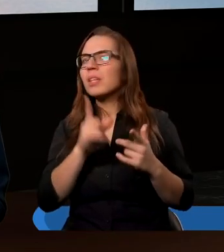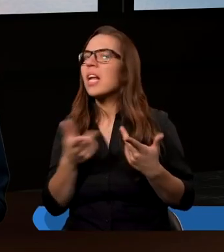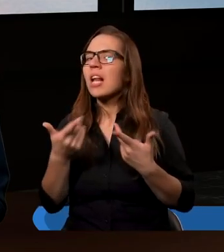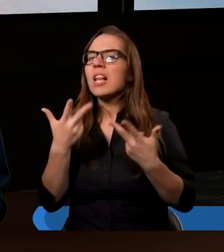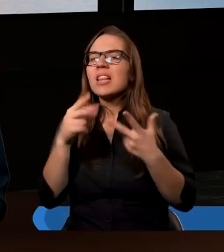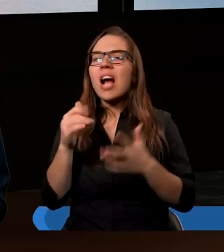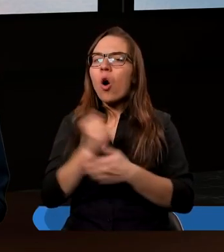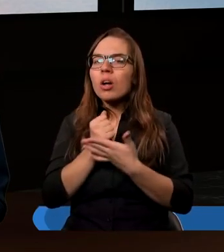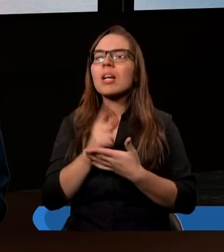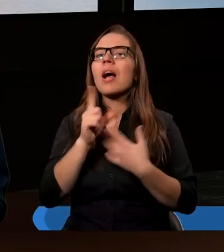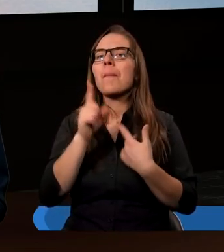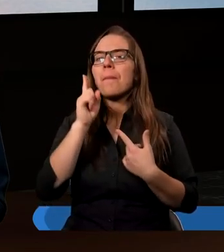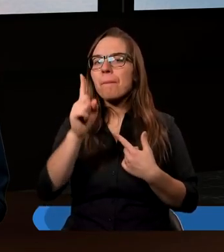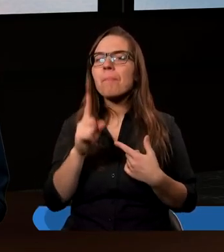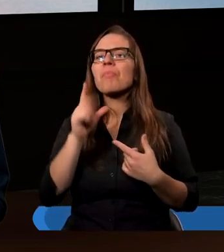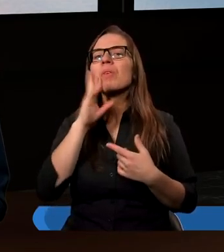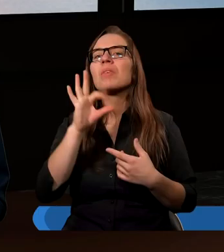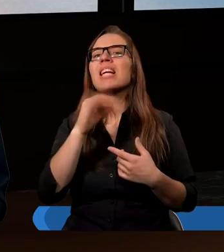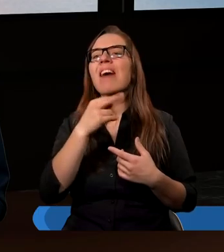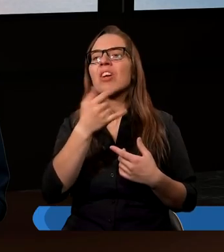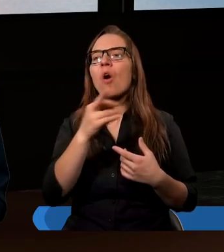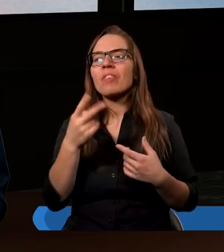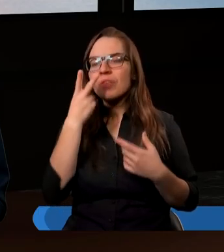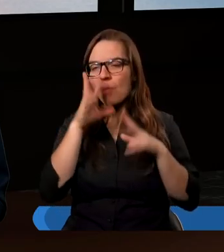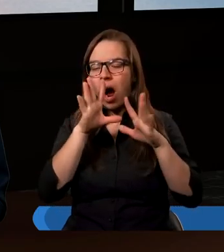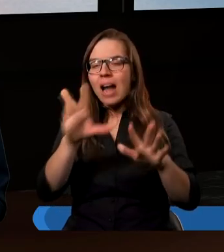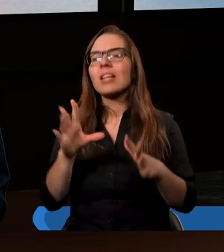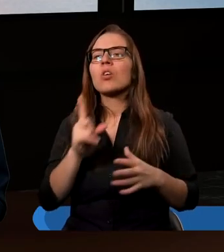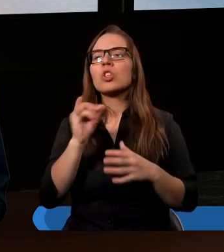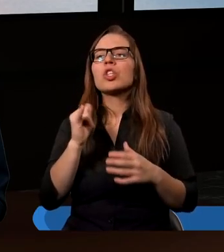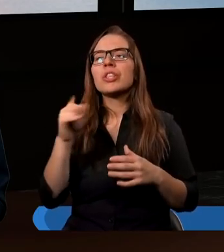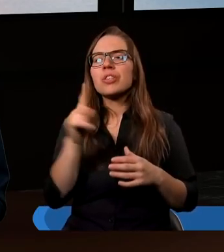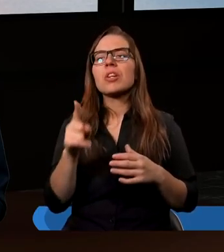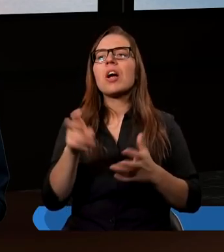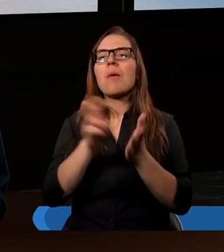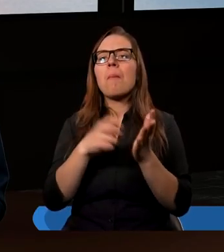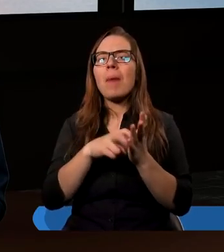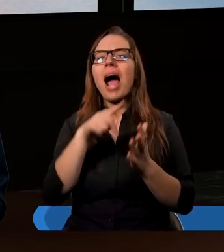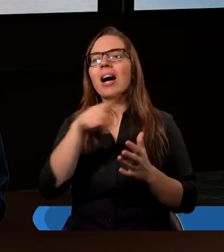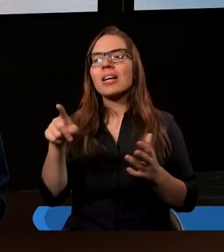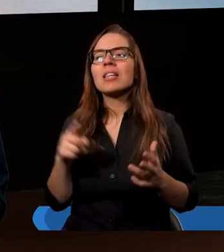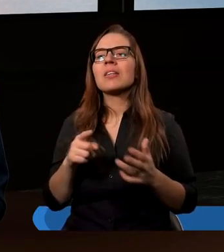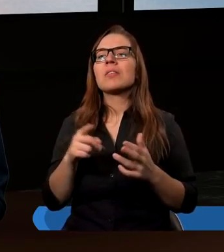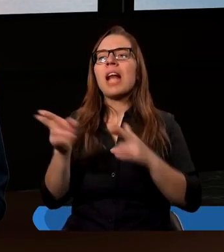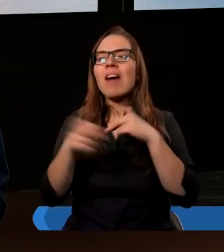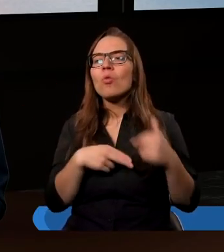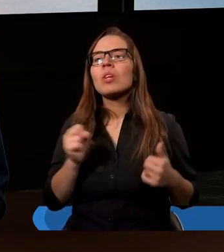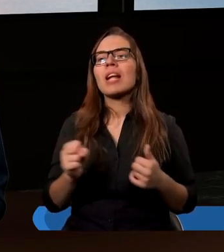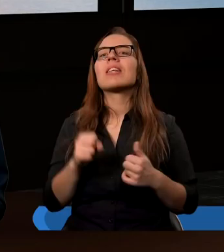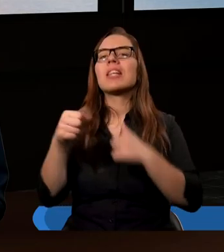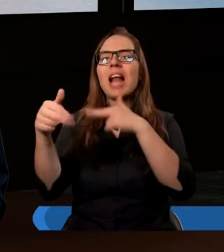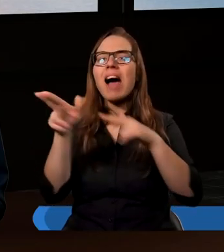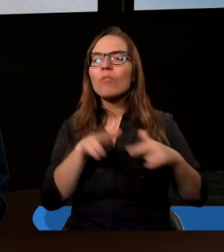zrobili Ananiasz i Safira, to tylko pokazało ich brak nawrócenia. To byli ludzie